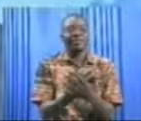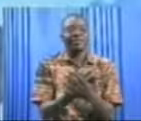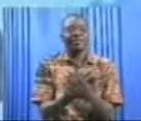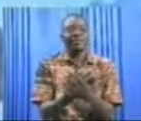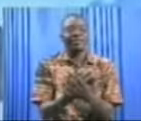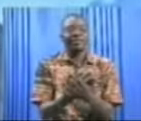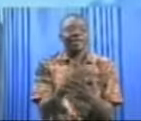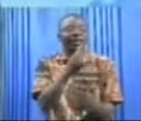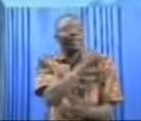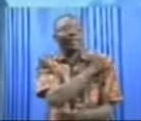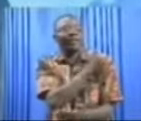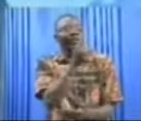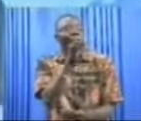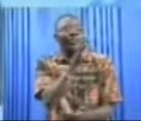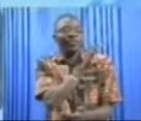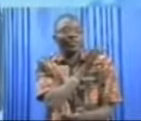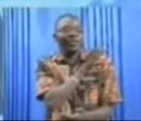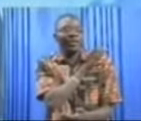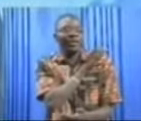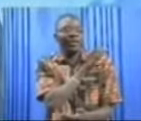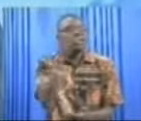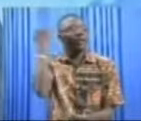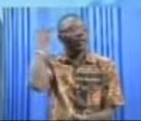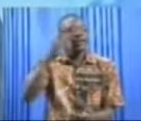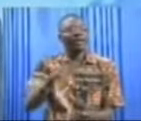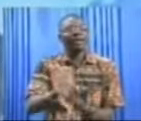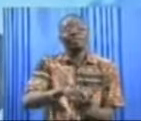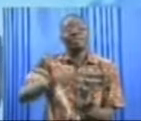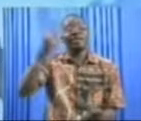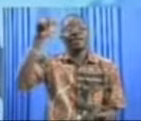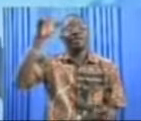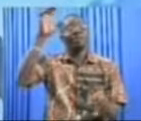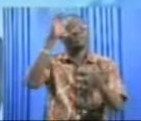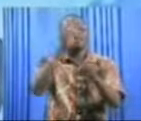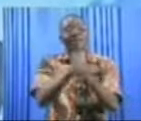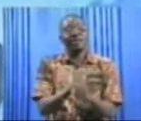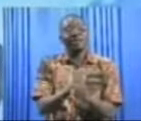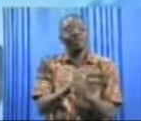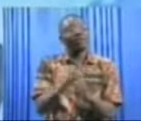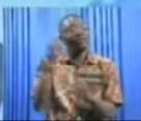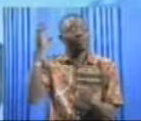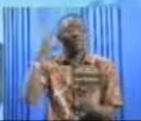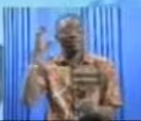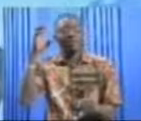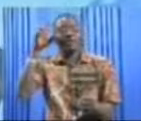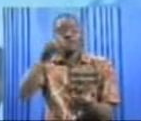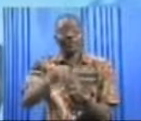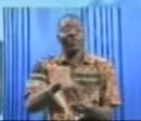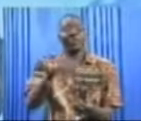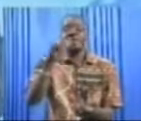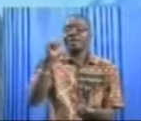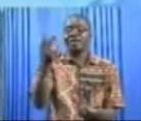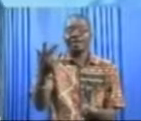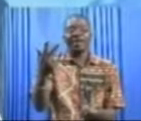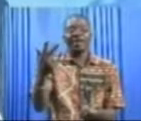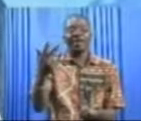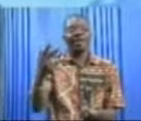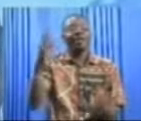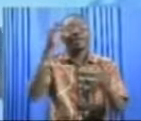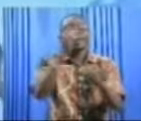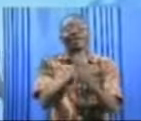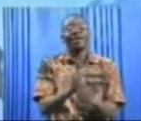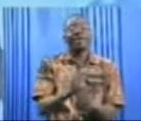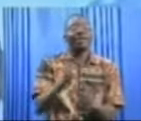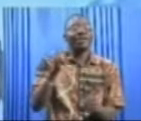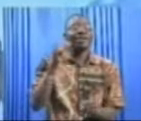Hiero Compaoré est heureux. Il est le grand gagnant de la tranche commune en 2013. Il a eu les 8 millions hier à